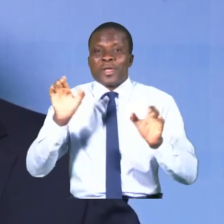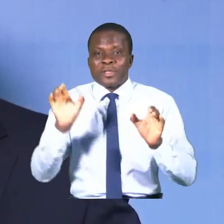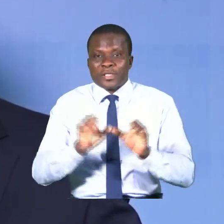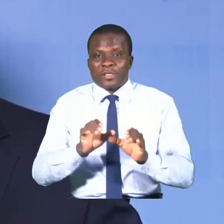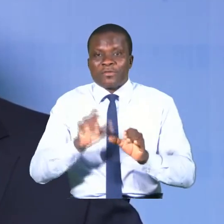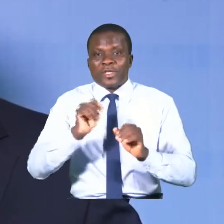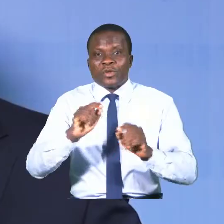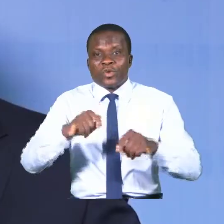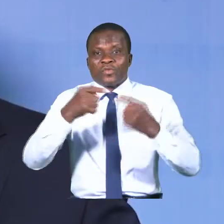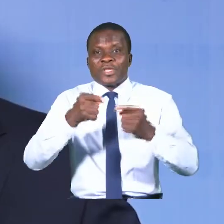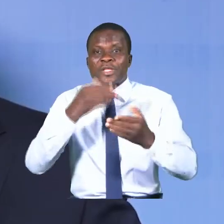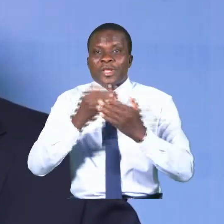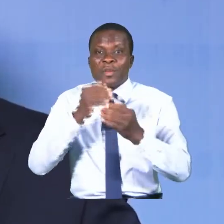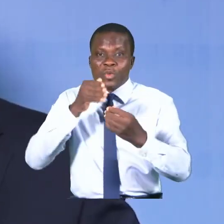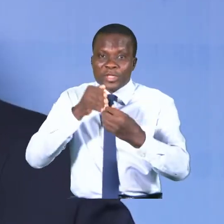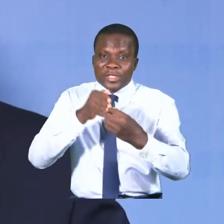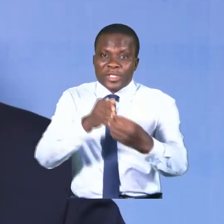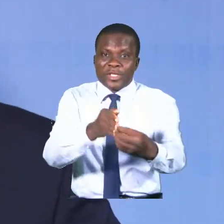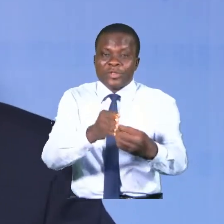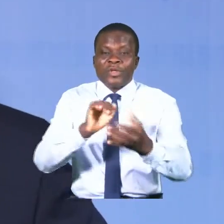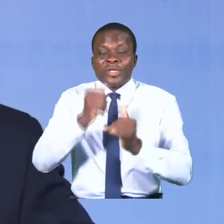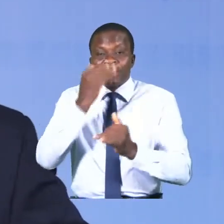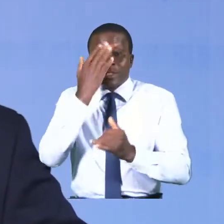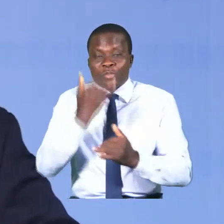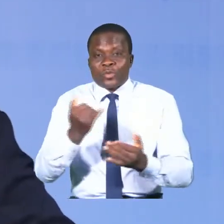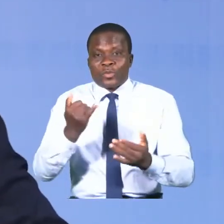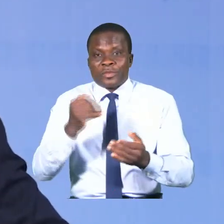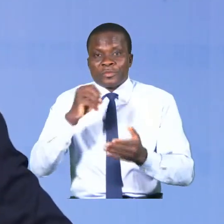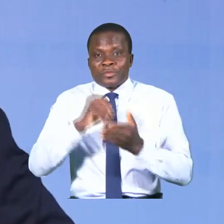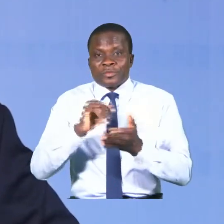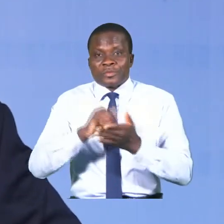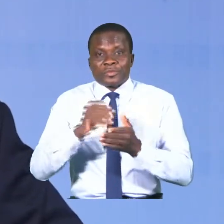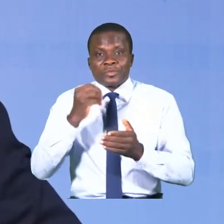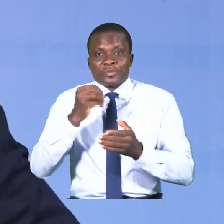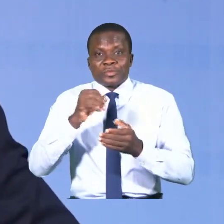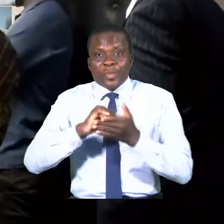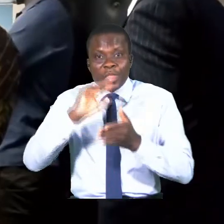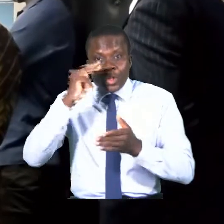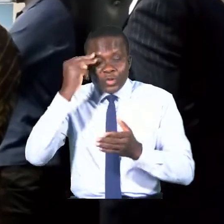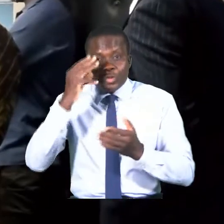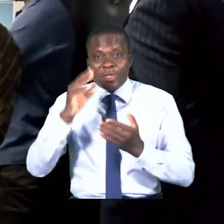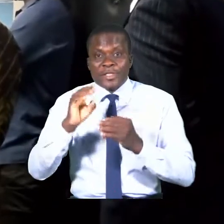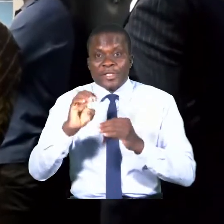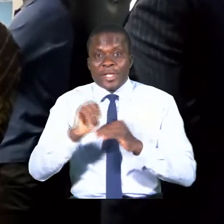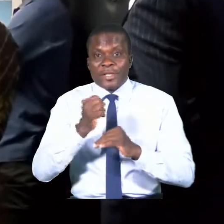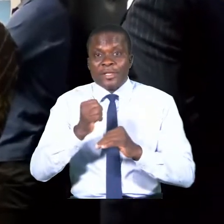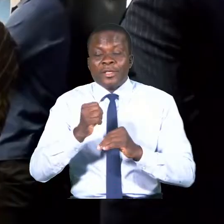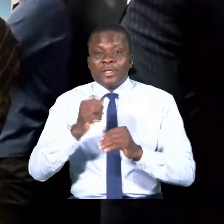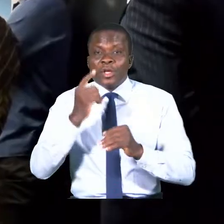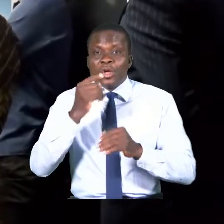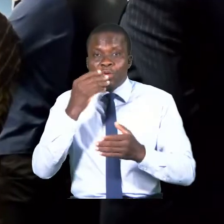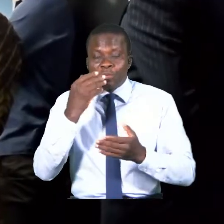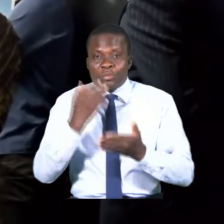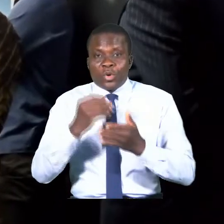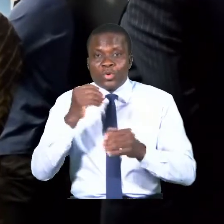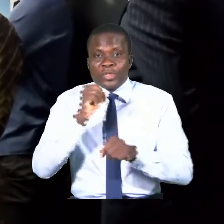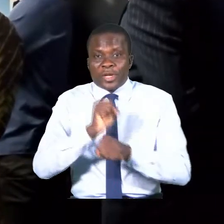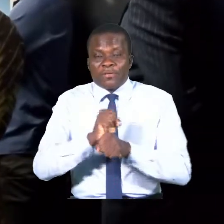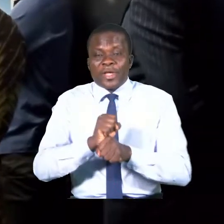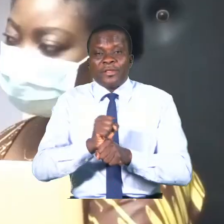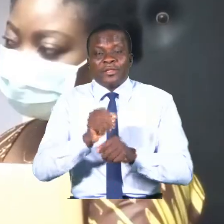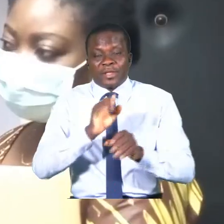vous allez dans la bonne direction. Et c'est pour ça que dans cette maison, dans ce ministère, un gros travail est consacré